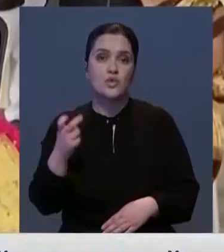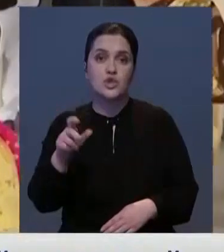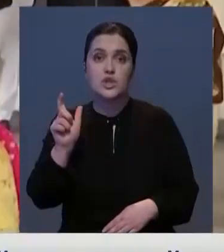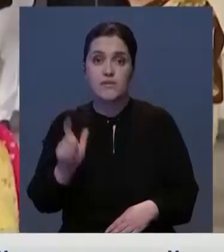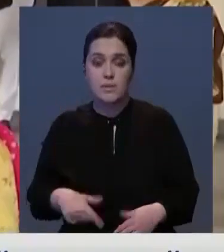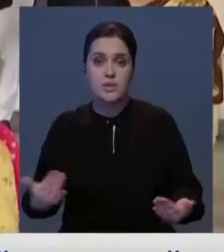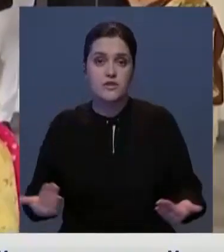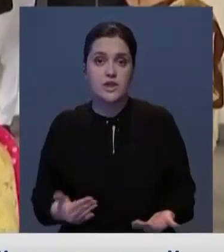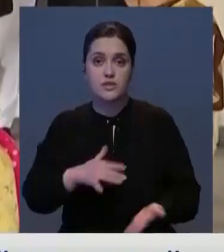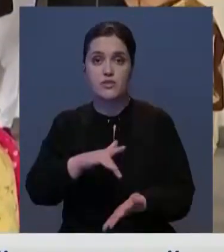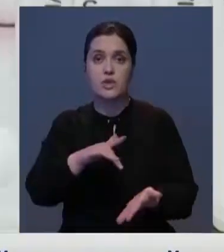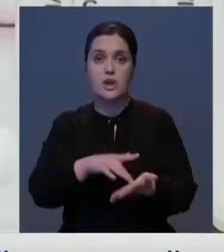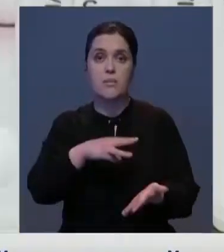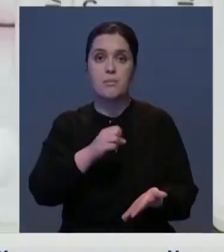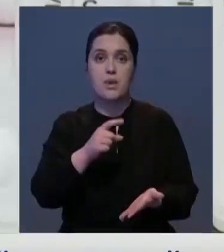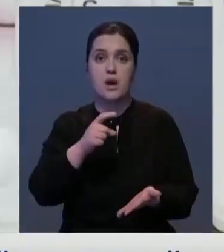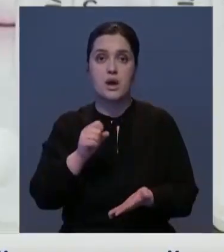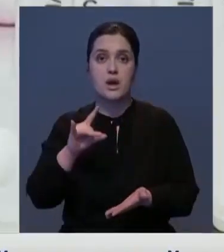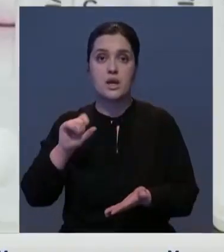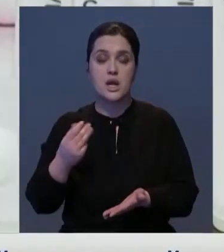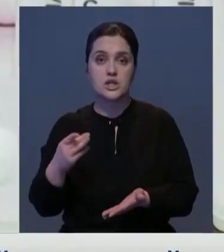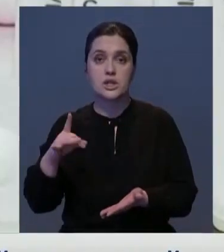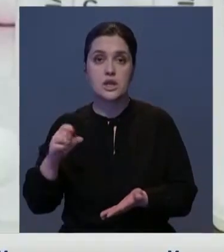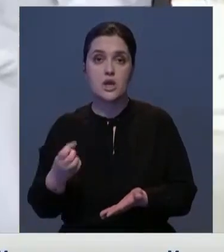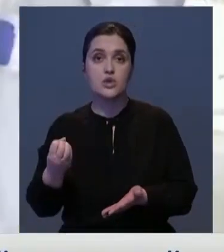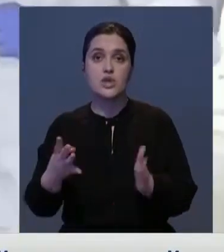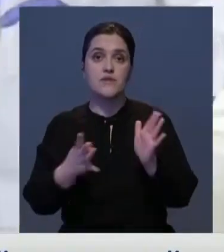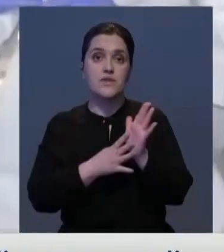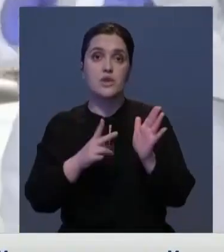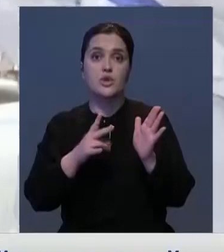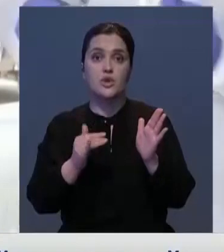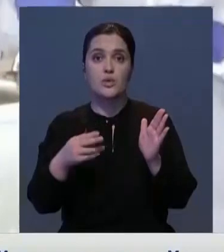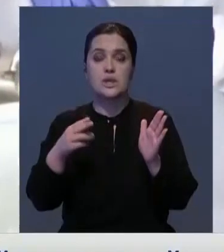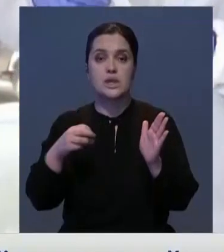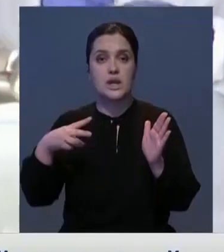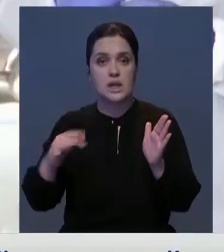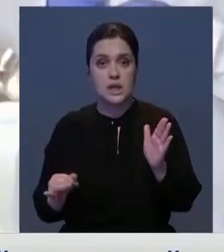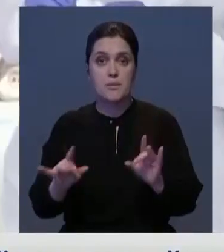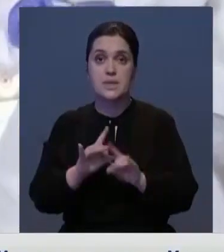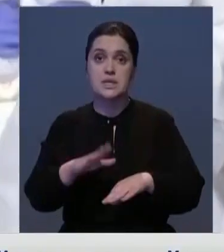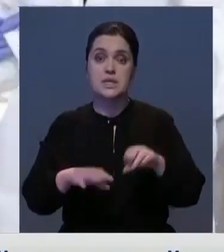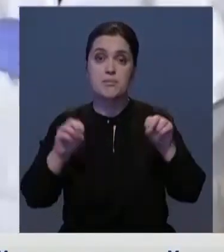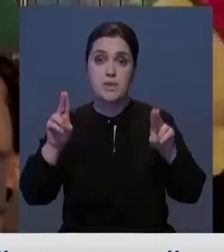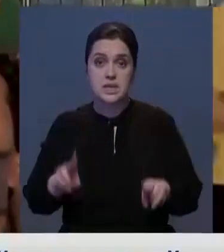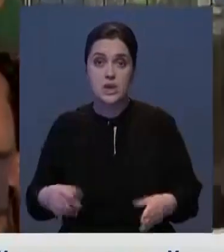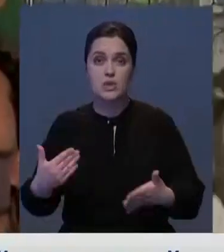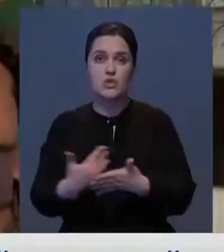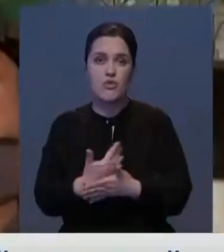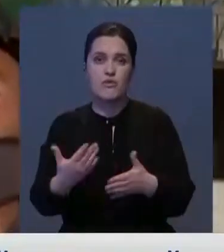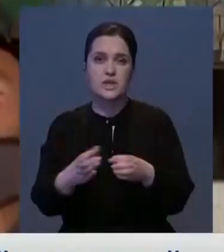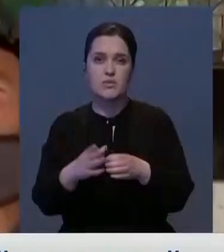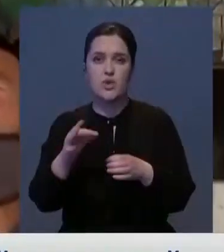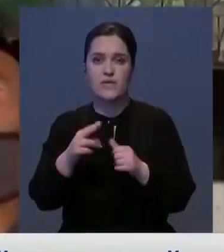у 200 человек, проживающих в штате Махараштра, и еще у девятерых в Нью-Дели. По словам экспертов, новый тип COVID